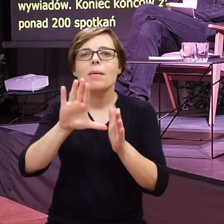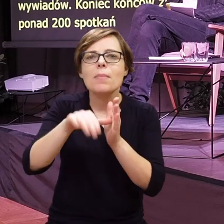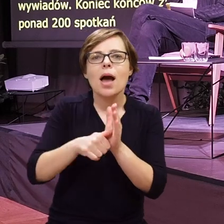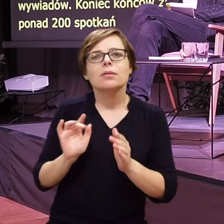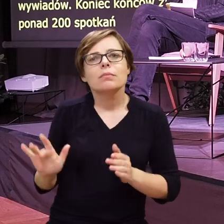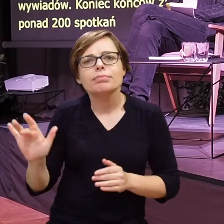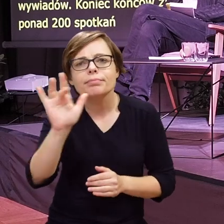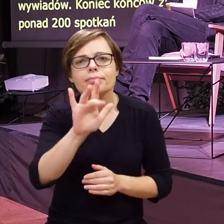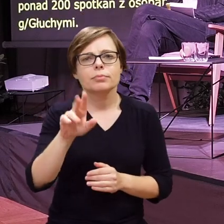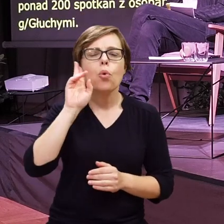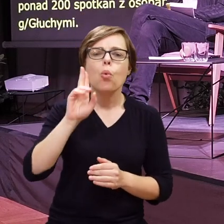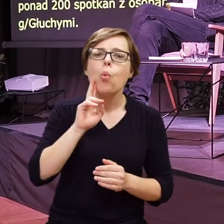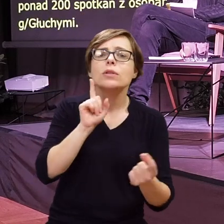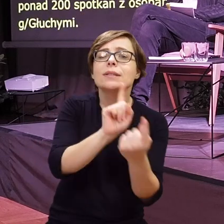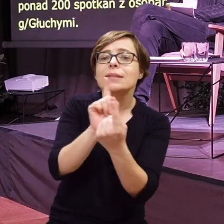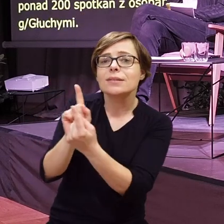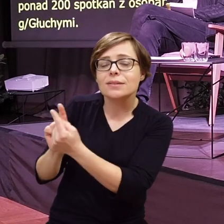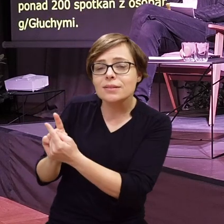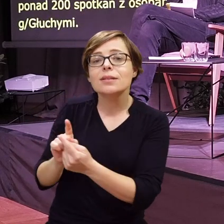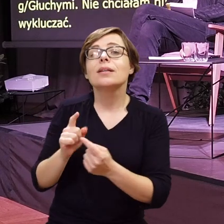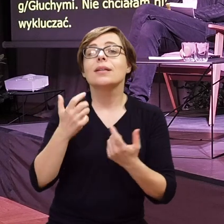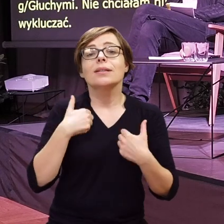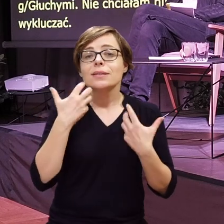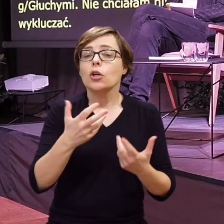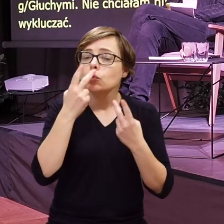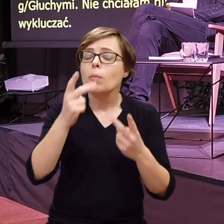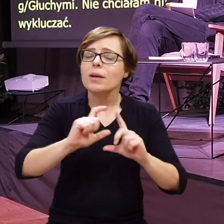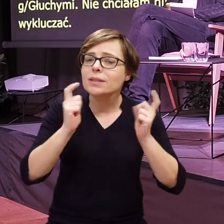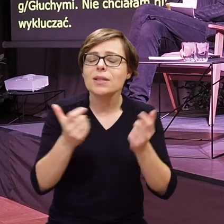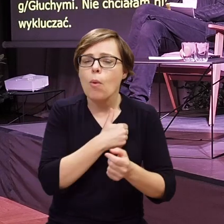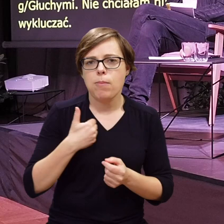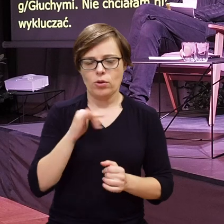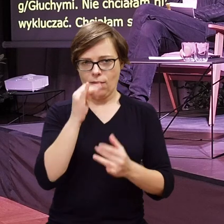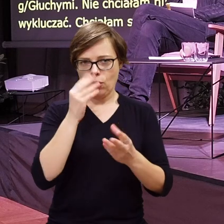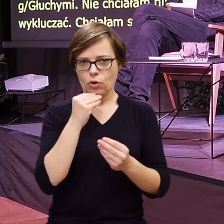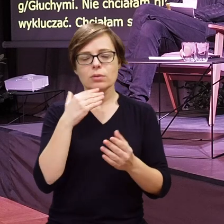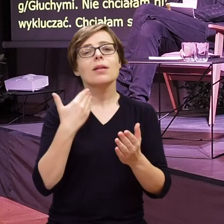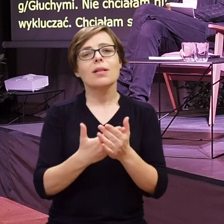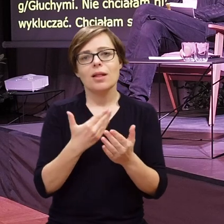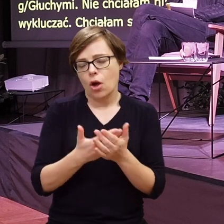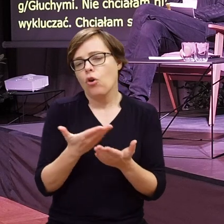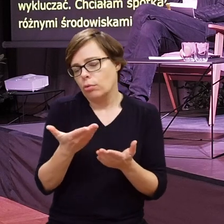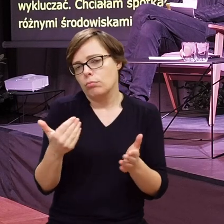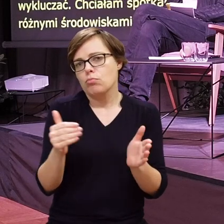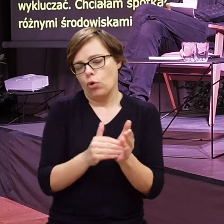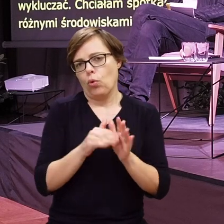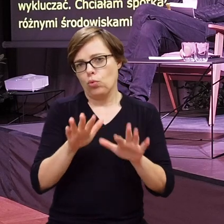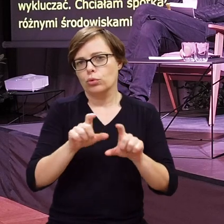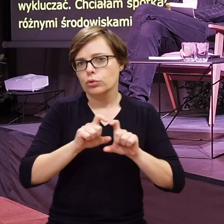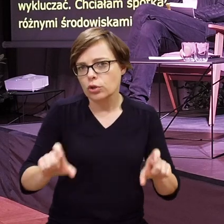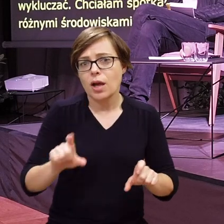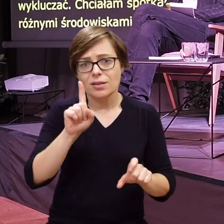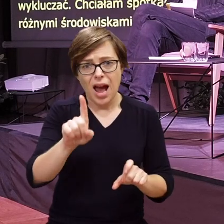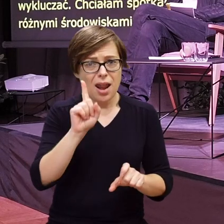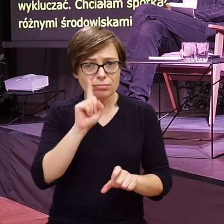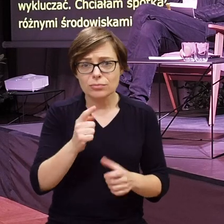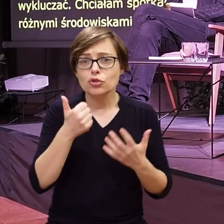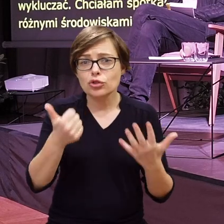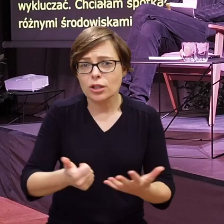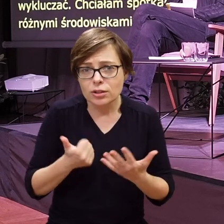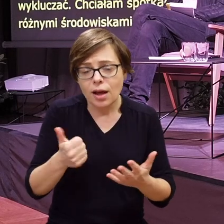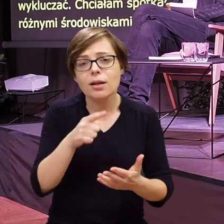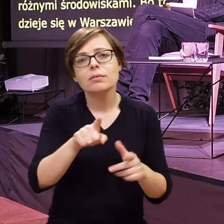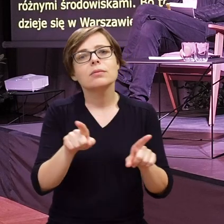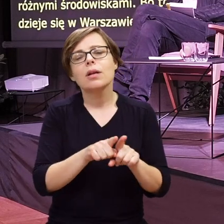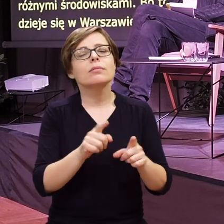jeździć do tych różnych miejsc, spotykać się z osobami głuchymi i zobaczyć, jak to wygląda w całym kraju. Dlatego zajęło to tak dużo czasu, ale te